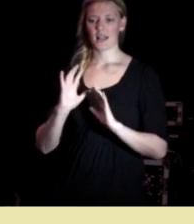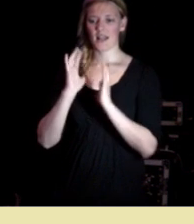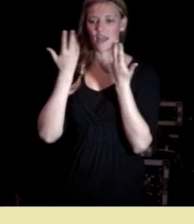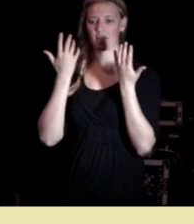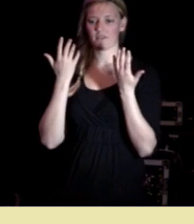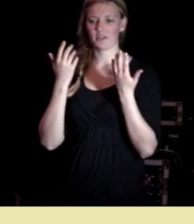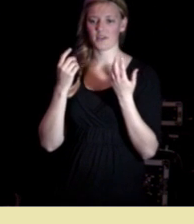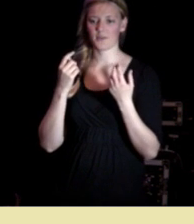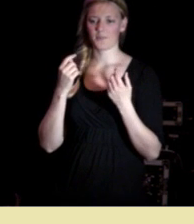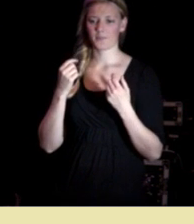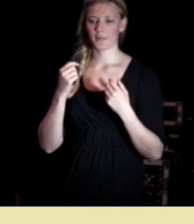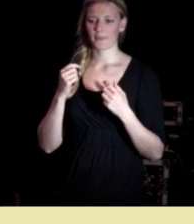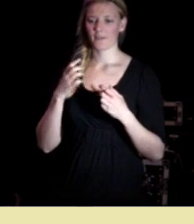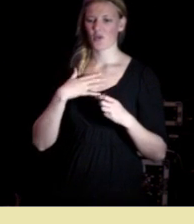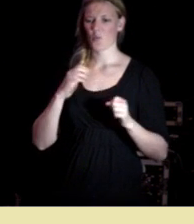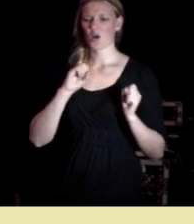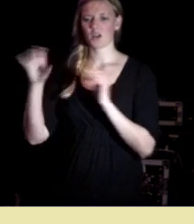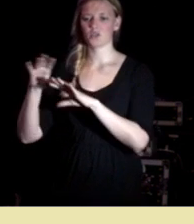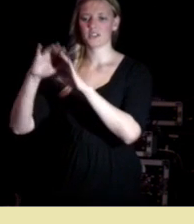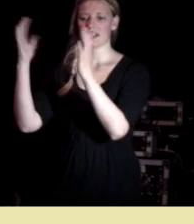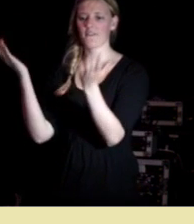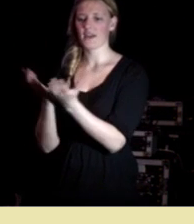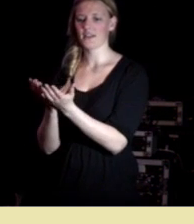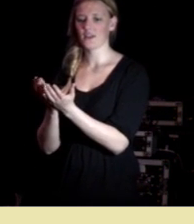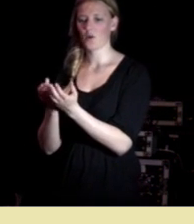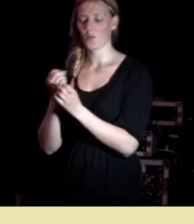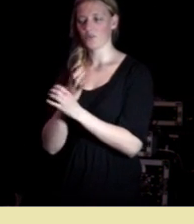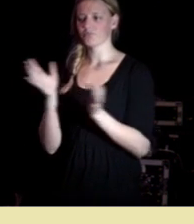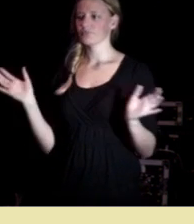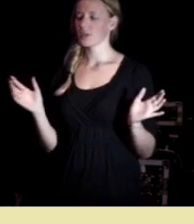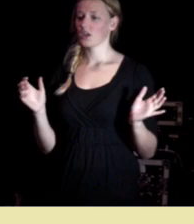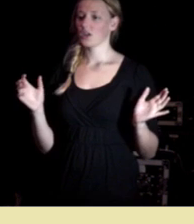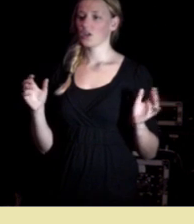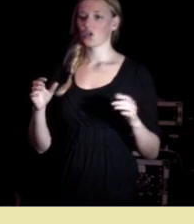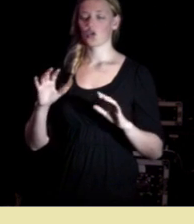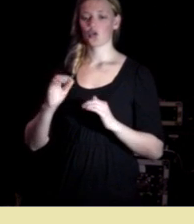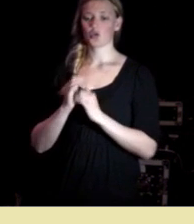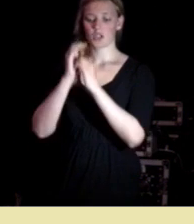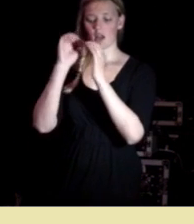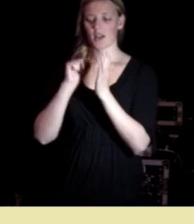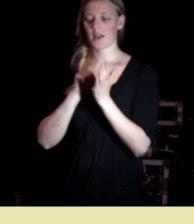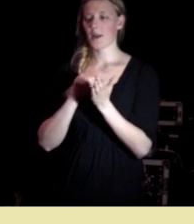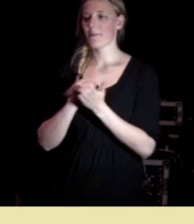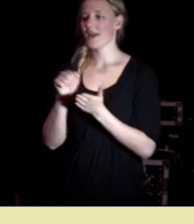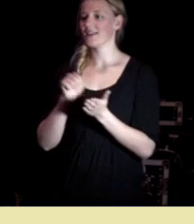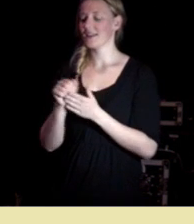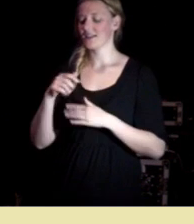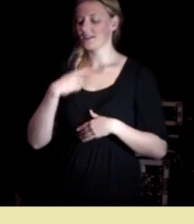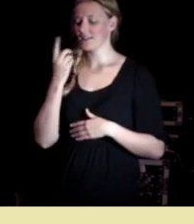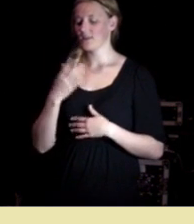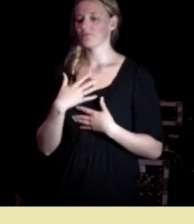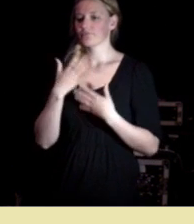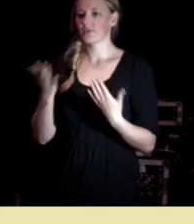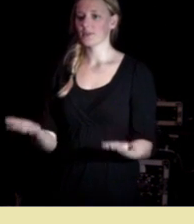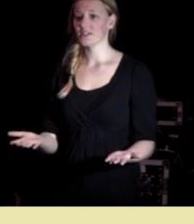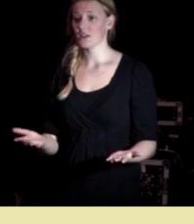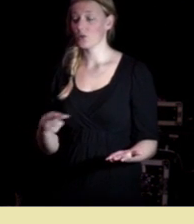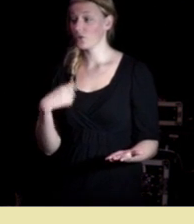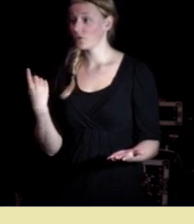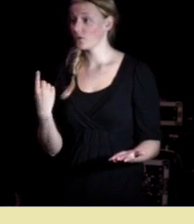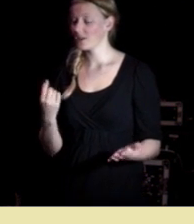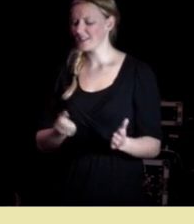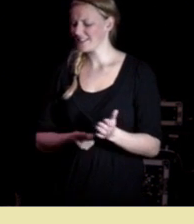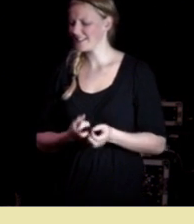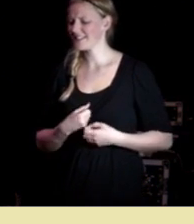ut i verden vi fremstiller oss sosiale medier er et av det viktigste arena for å fremstille oss vi sender oss ut